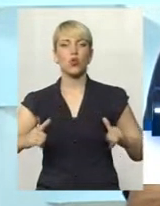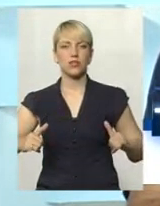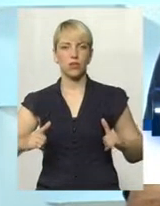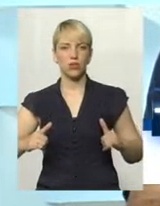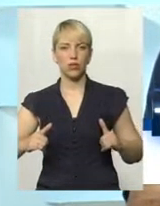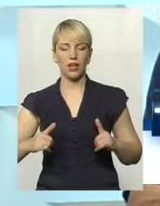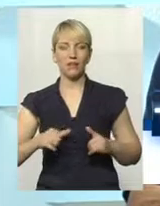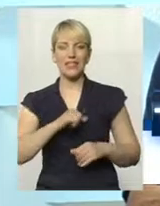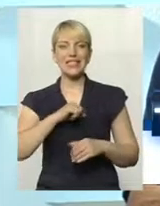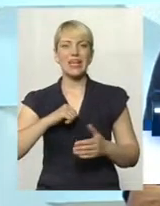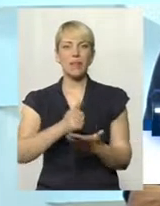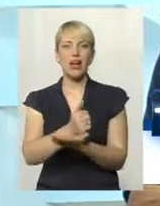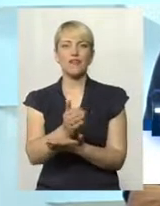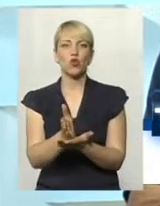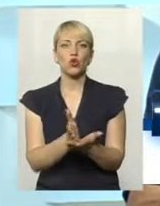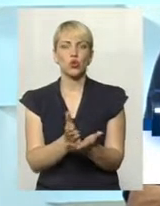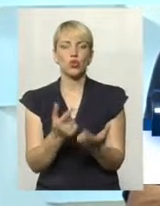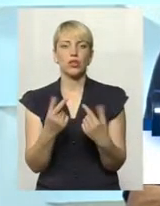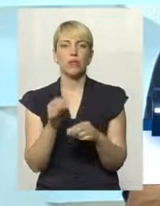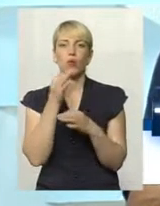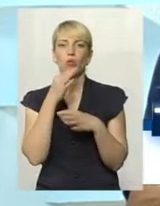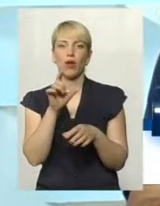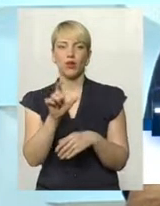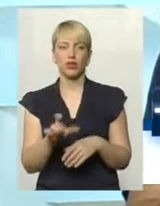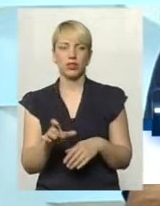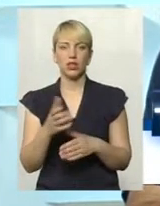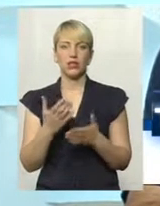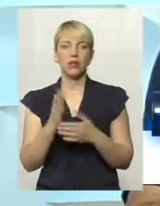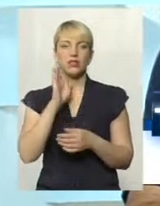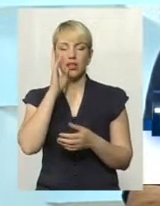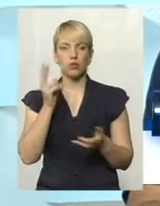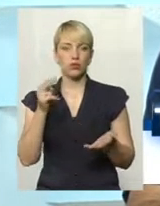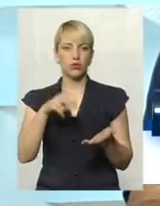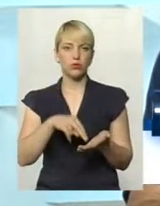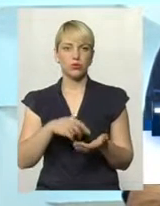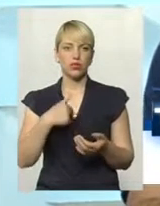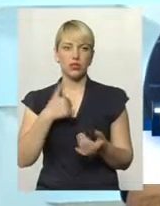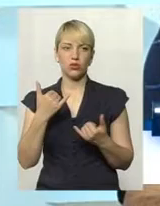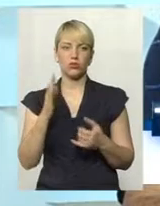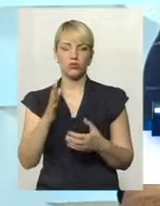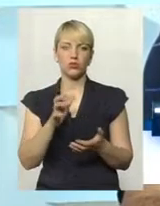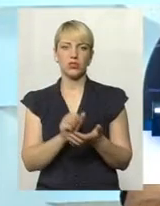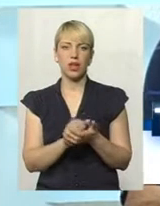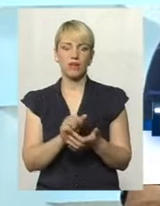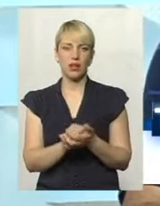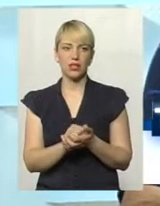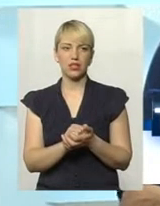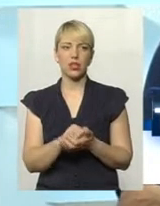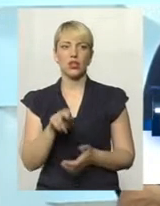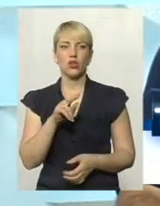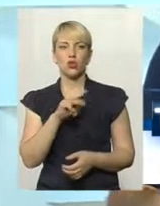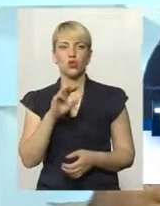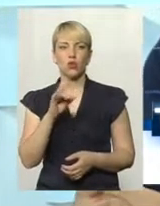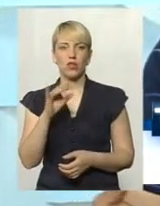сама інфраструктура, де люба людина, от вона зранку проснулася і каже, я сьогодні буду займатися джогінгом.